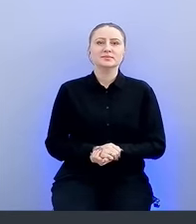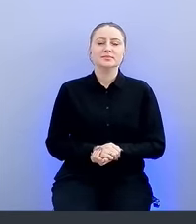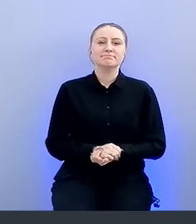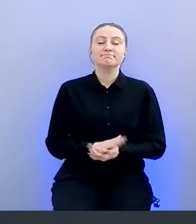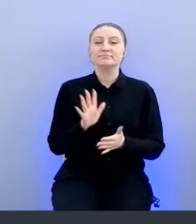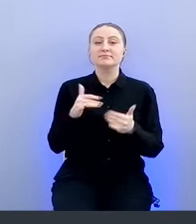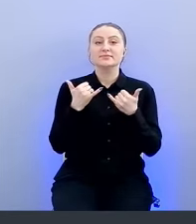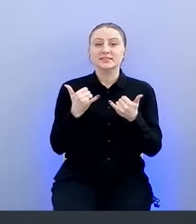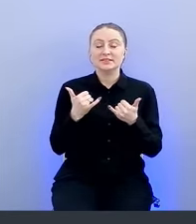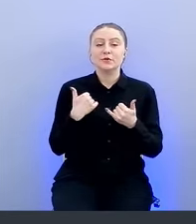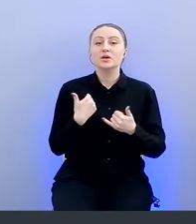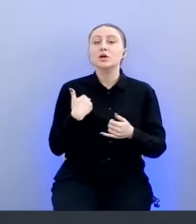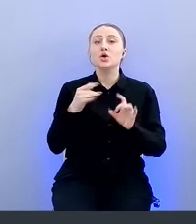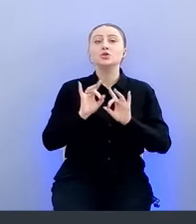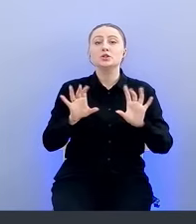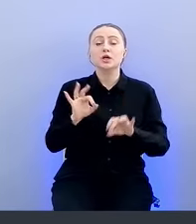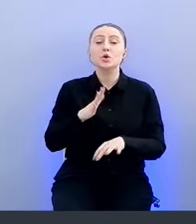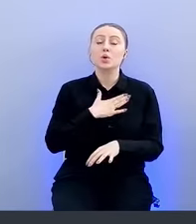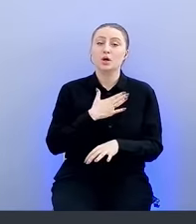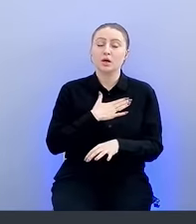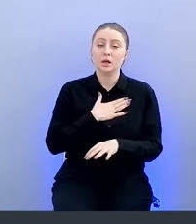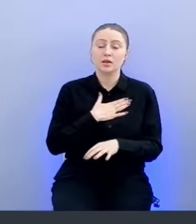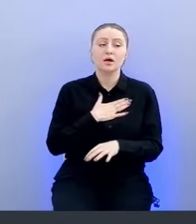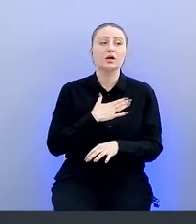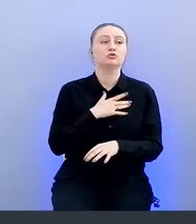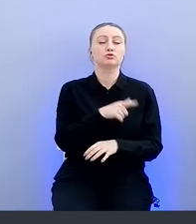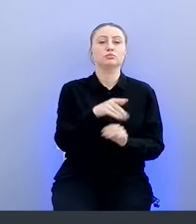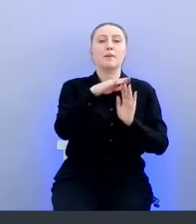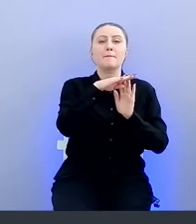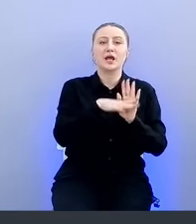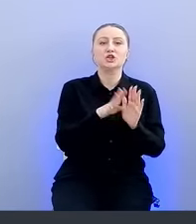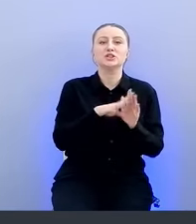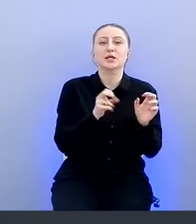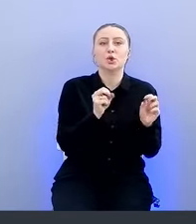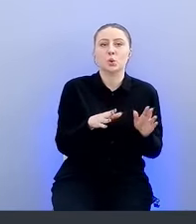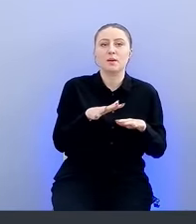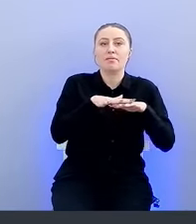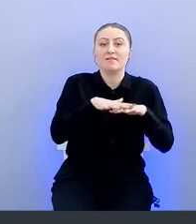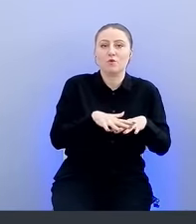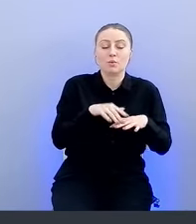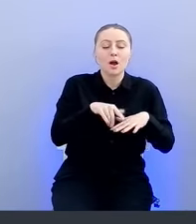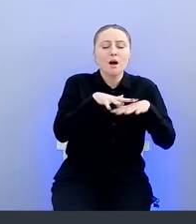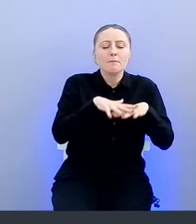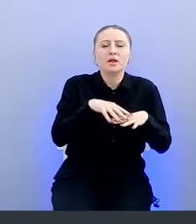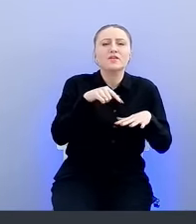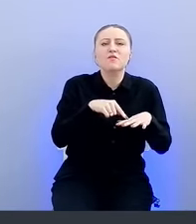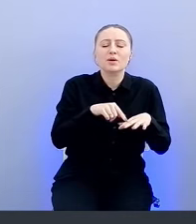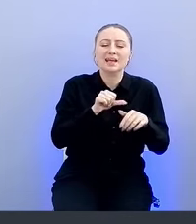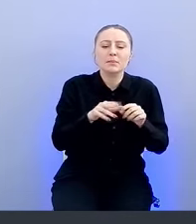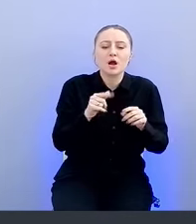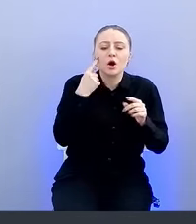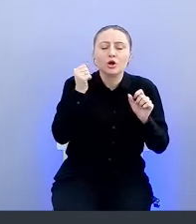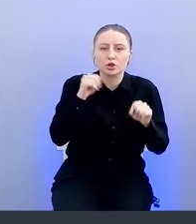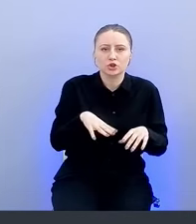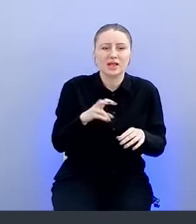Сегодня я хочу рассказать вам про нашу Application Security платформу. Мы поговорим именно про само платформенное решение, не про